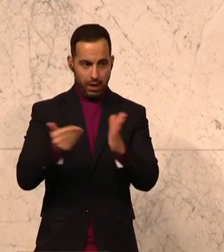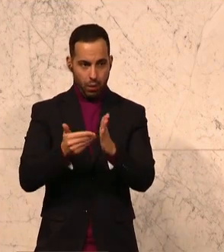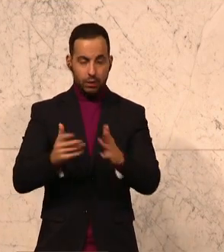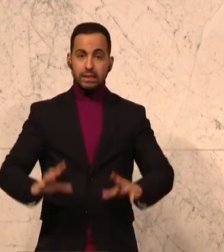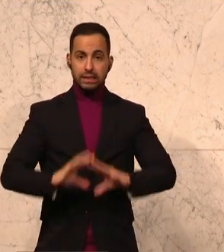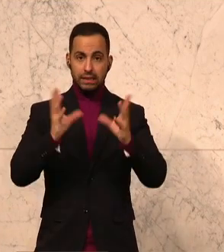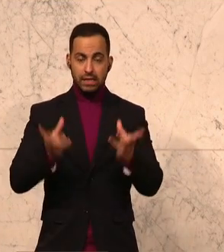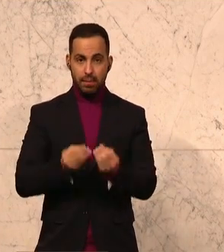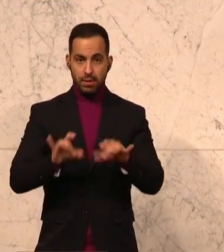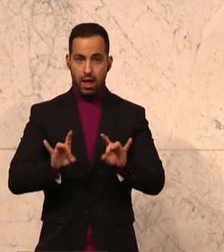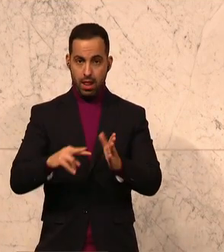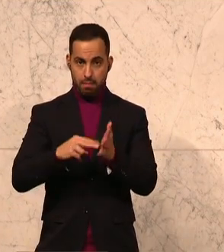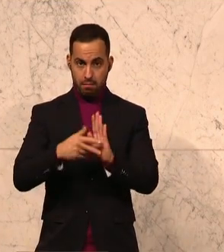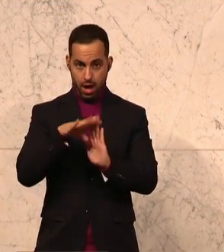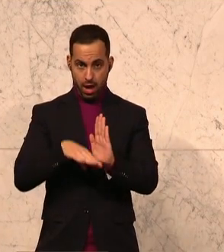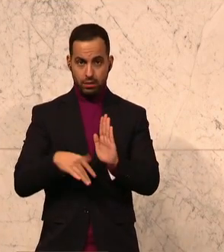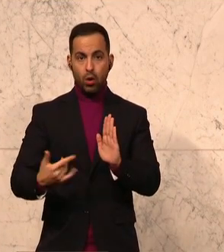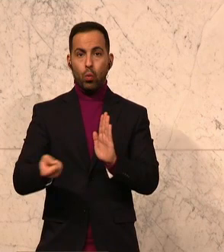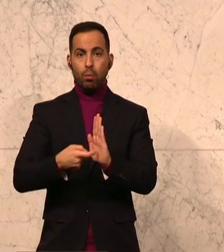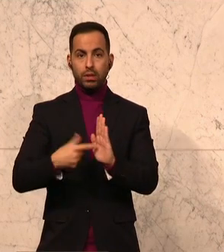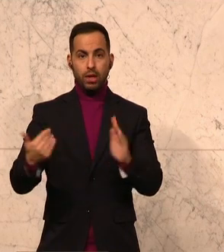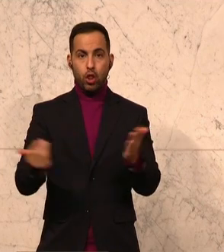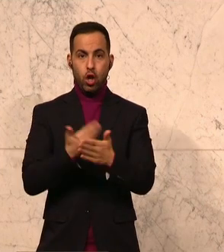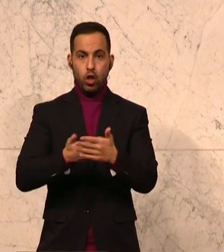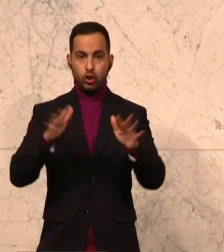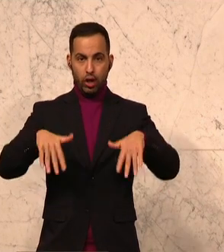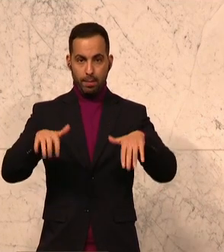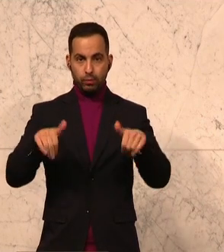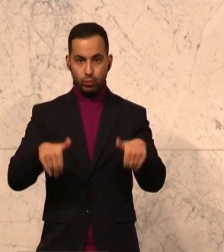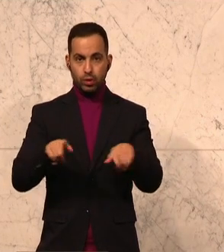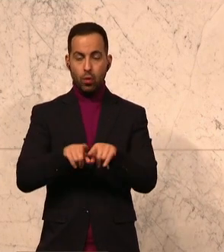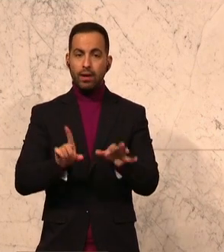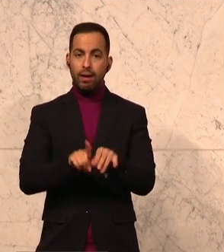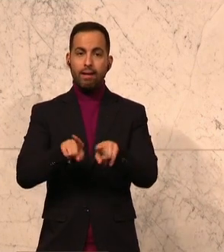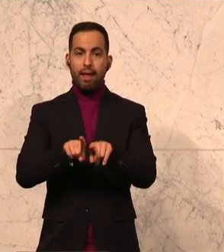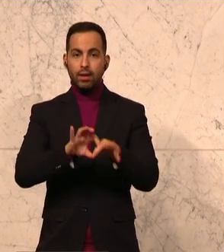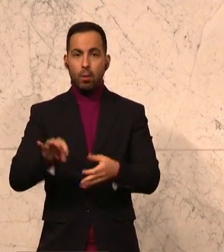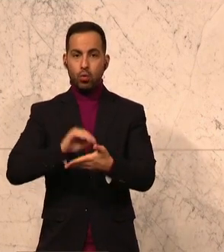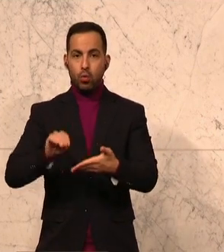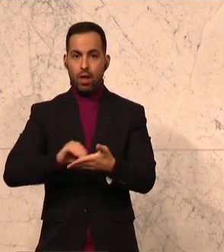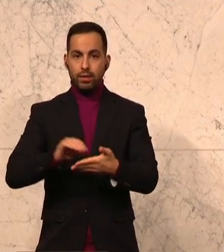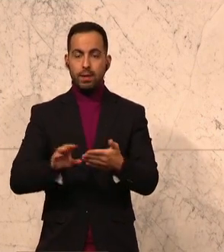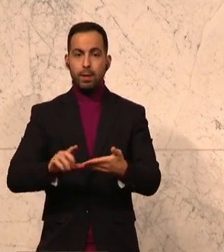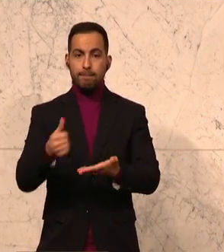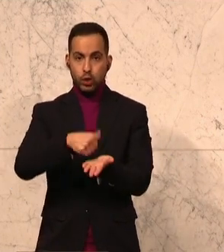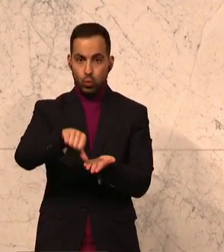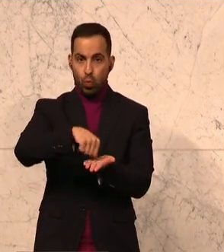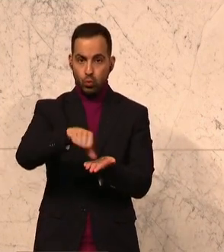Insgesamt bei den Lehrplänen, die wir unbedingt hier neu schreiben müssen, genauso wie in der Bürokratie, in der Besoldung.